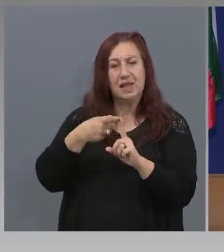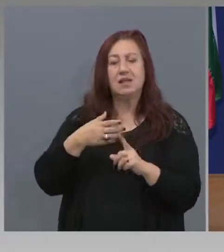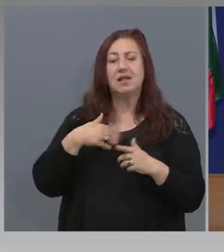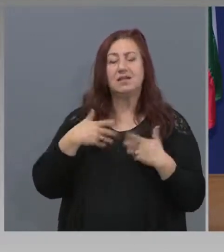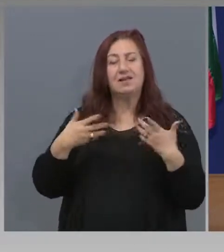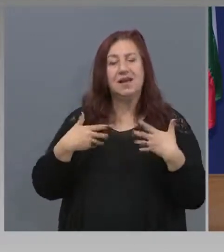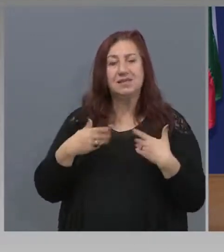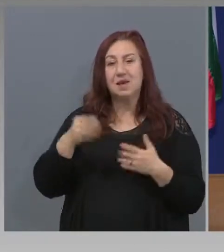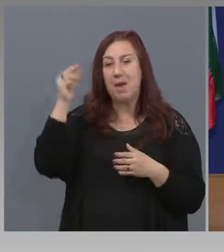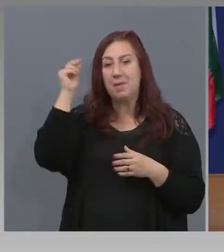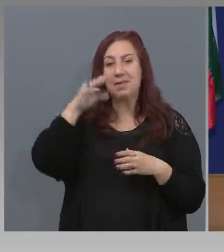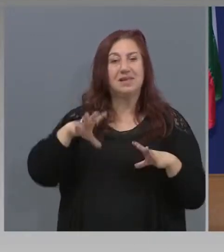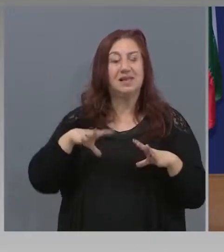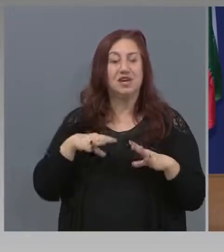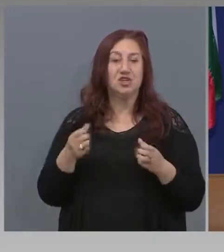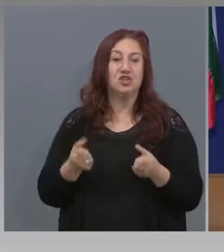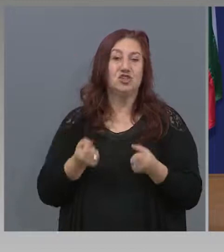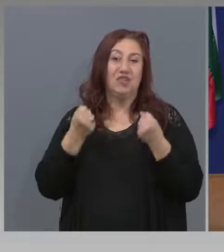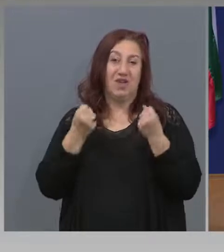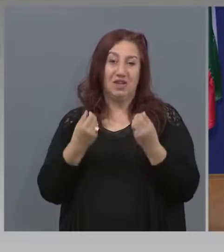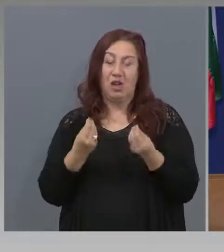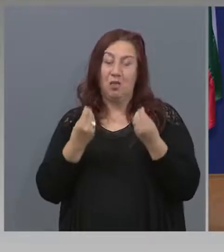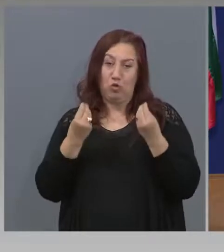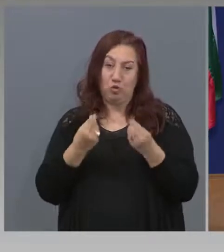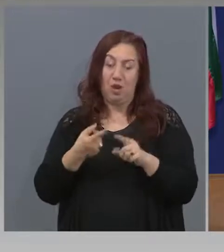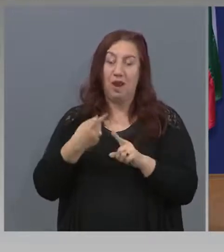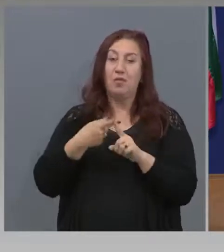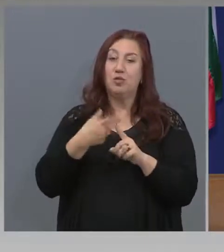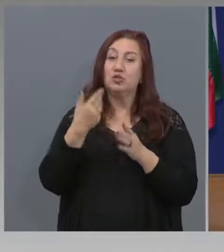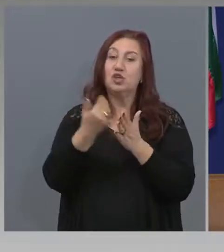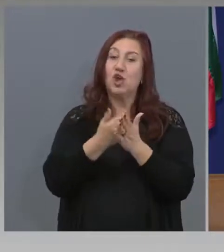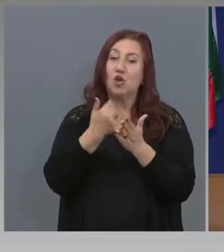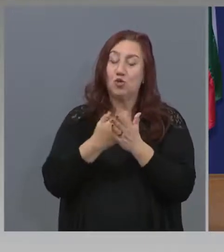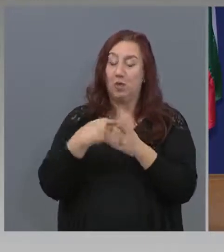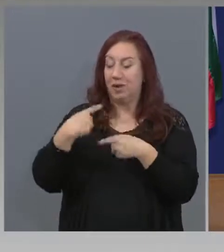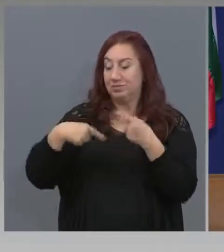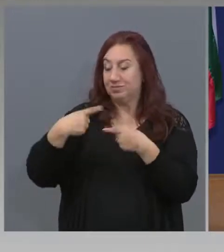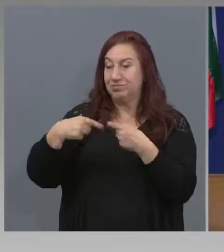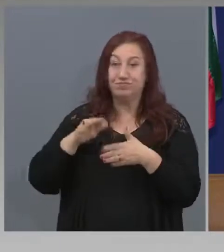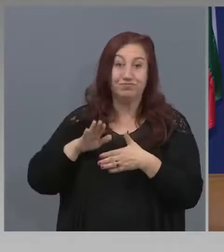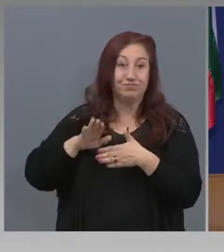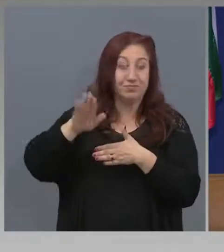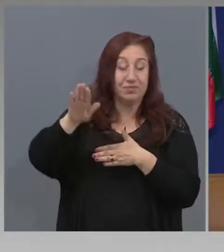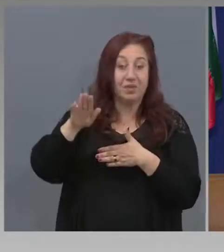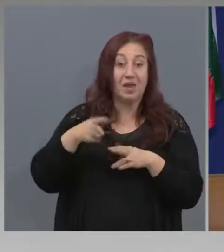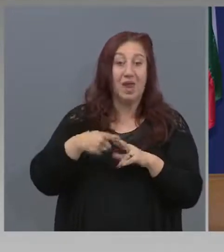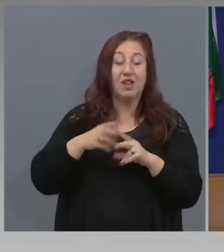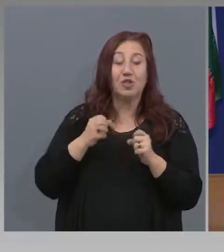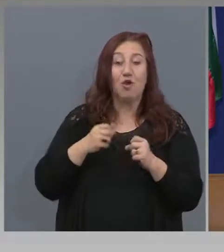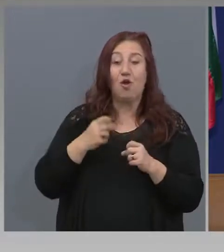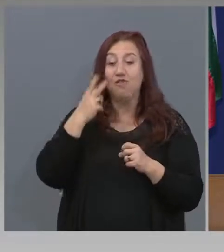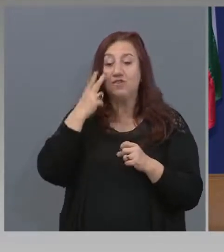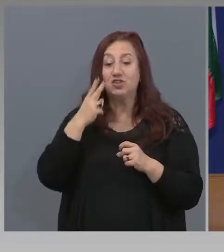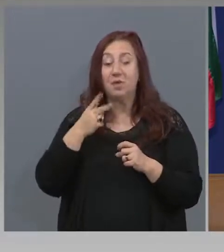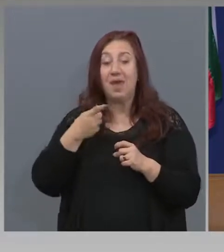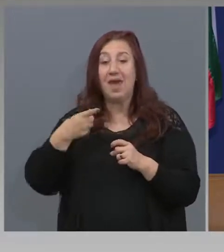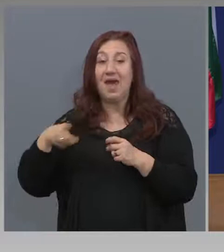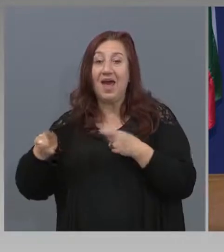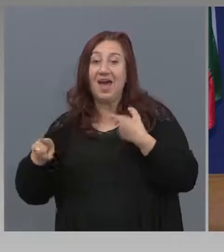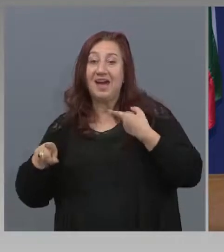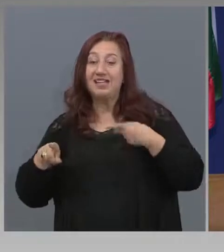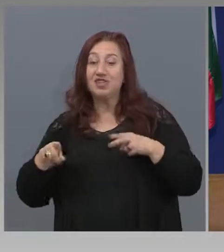живеят по-добре и економиката да се развива, но някой път виждаме пътищата към тази обща цел